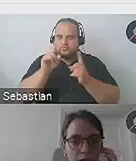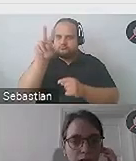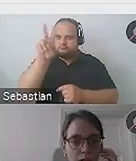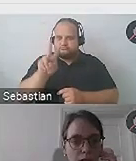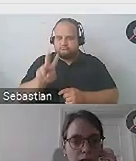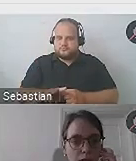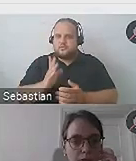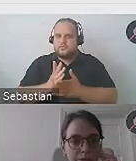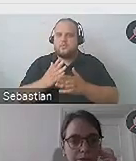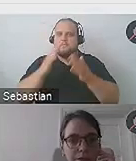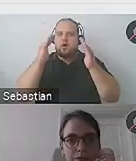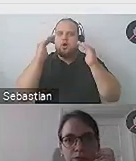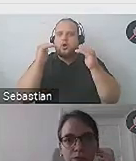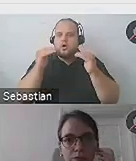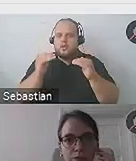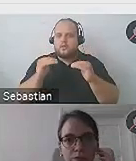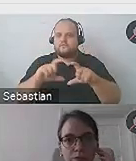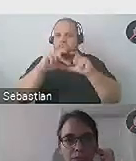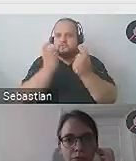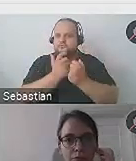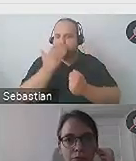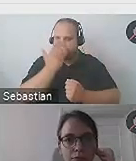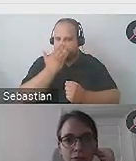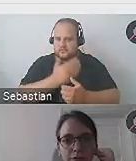tylko jej się po kolei systematycznie wszystko odczyta.